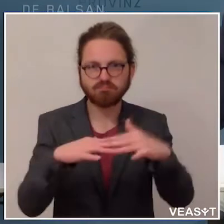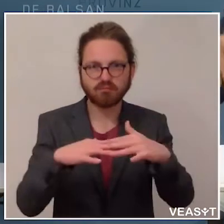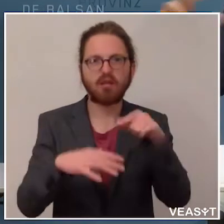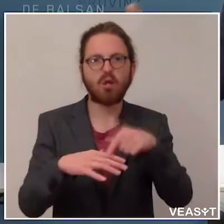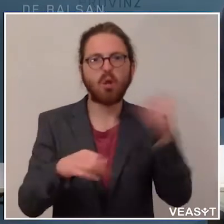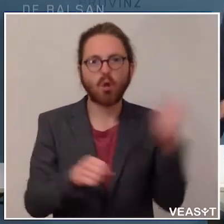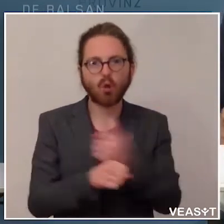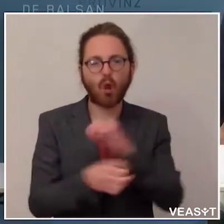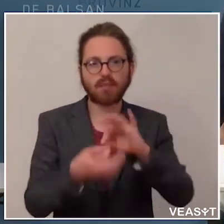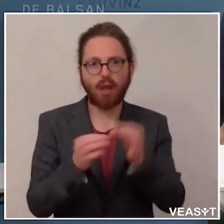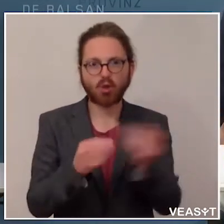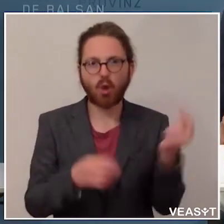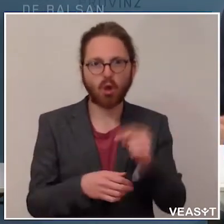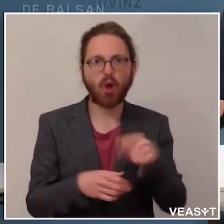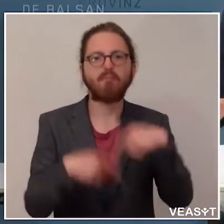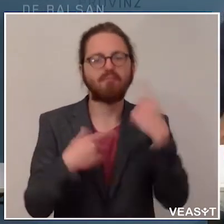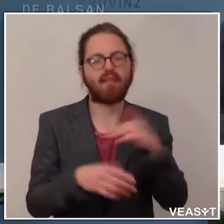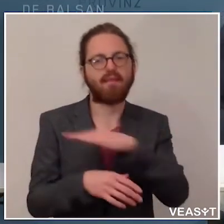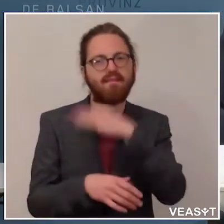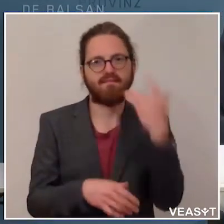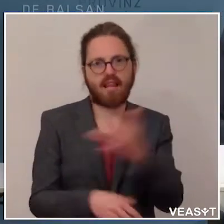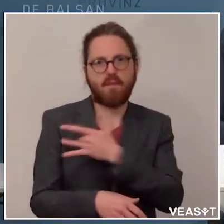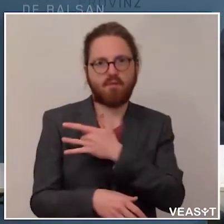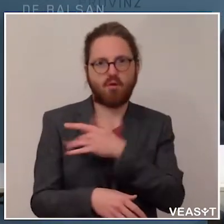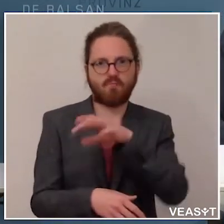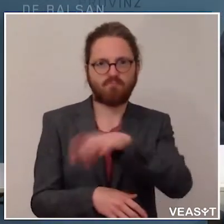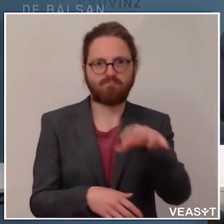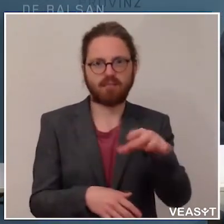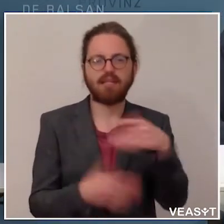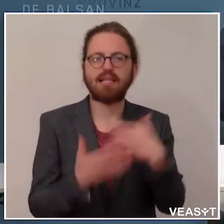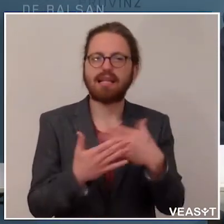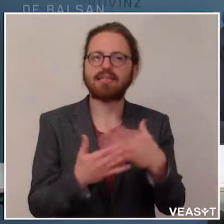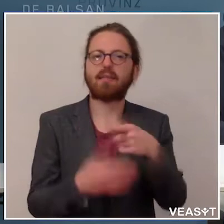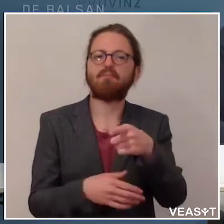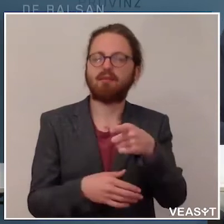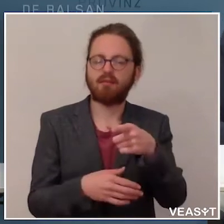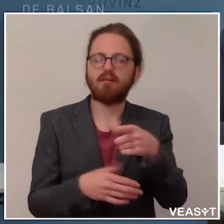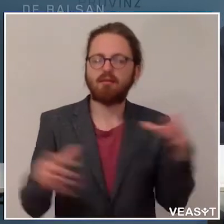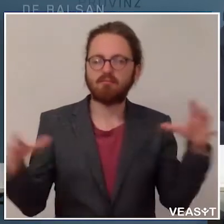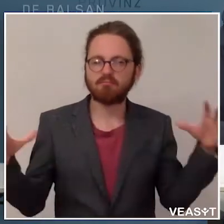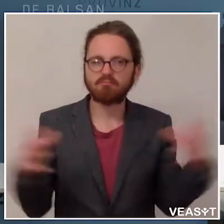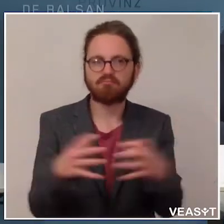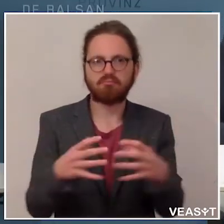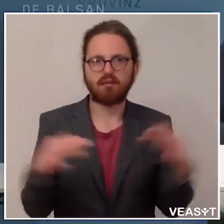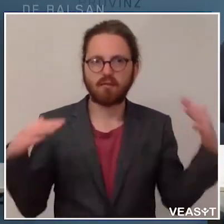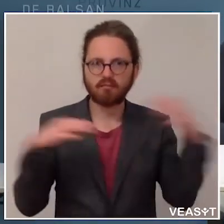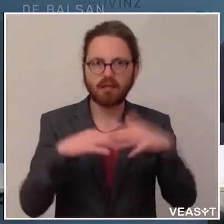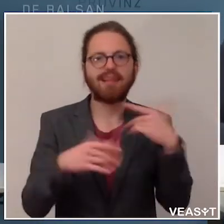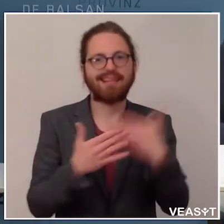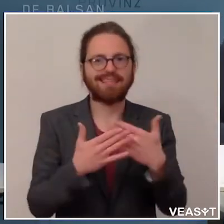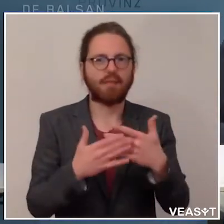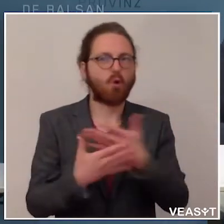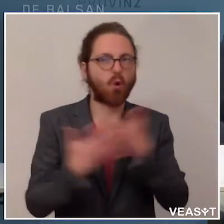irgendeinem Grund, dann sind auch sehr viele betroffen. Und deshalb will man Menschenansammlungen weiterhin vermeiden, deshalb gibt es auch keine großen Veranstaltungen mit